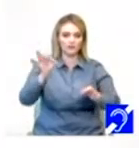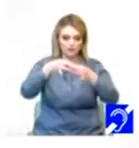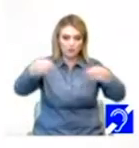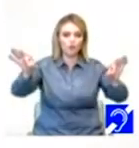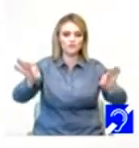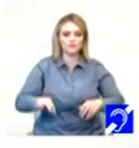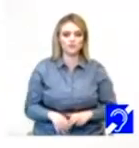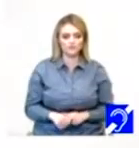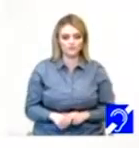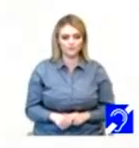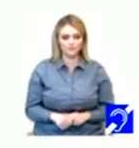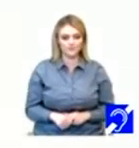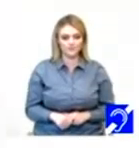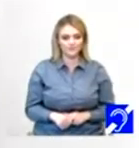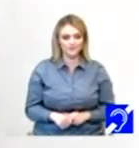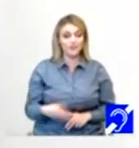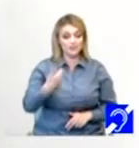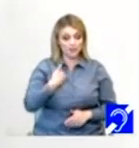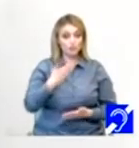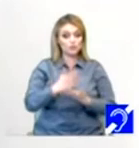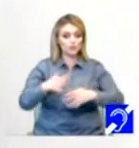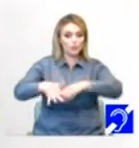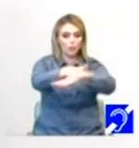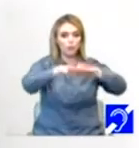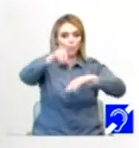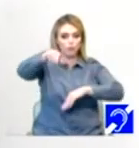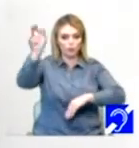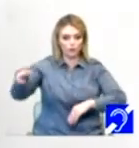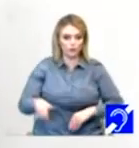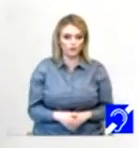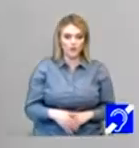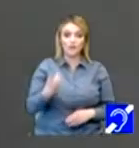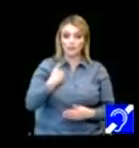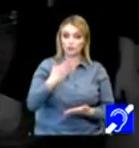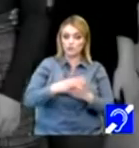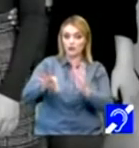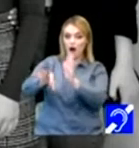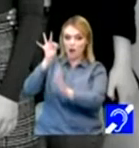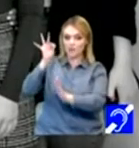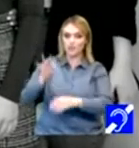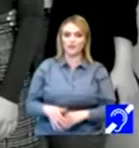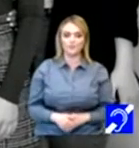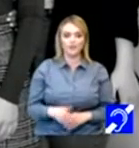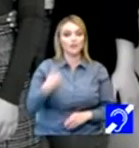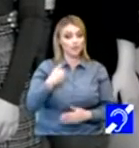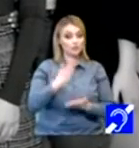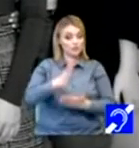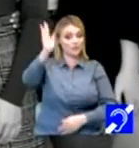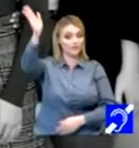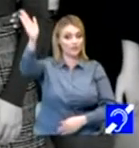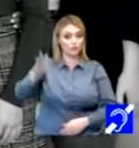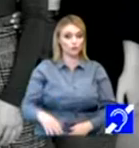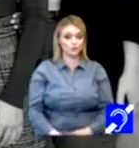democrație. Eu sunt poporul. Eu sunt alegerea. Eu sunt